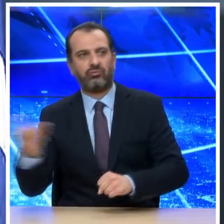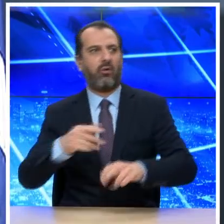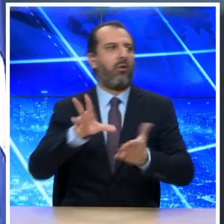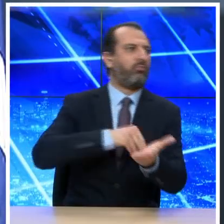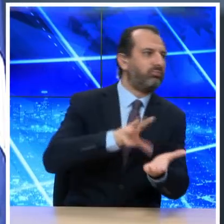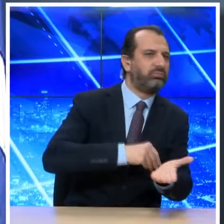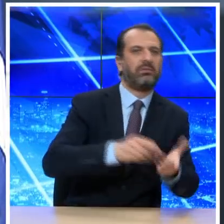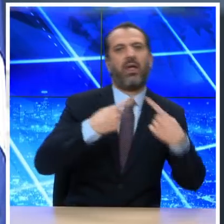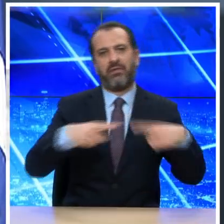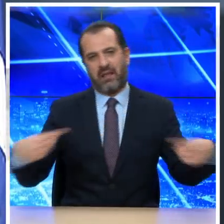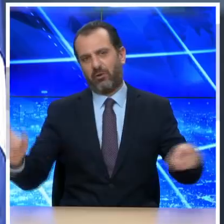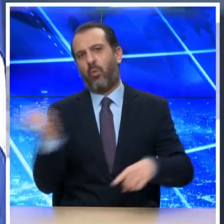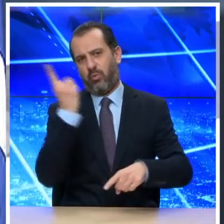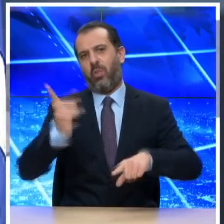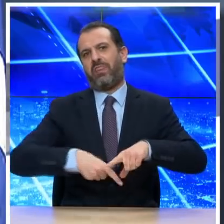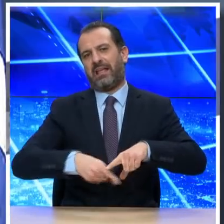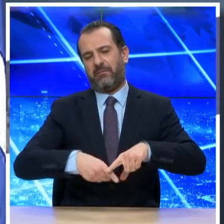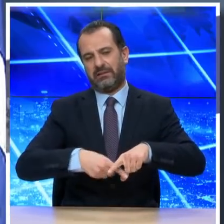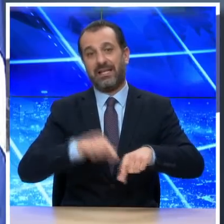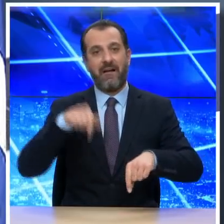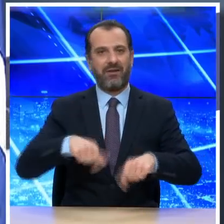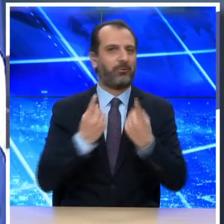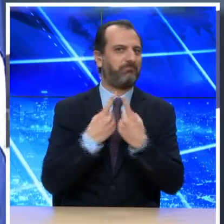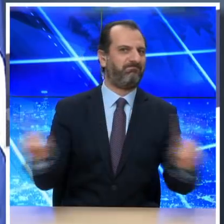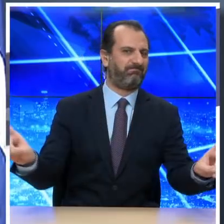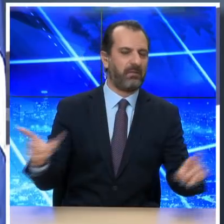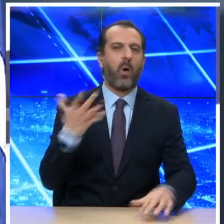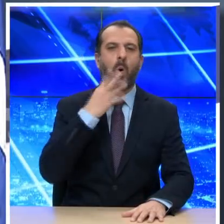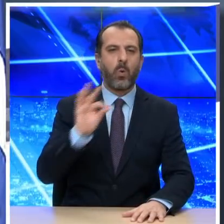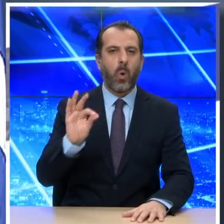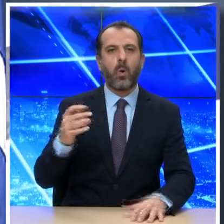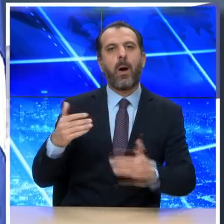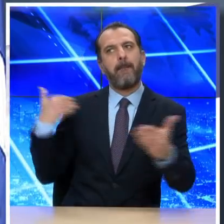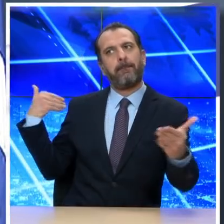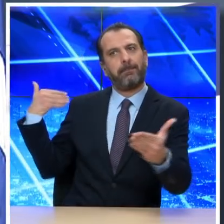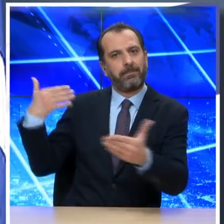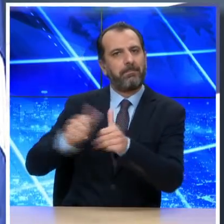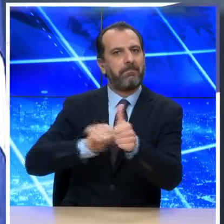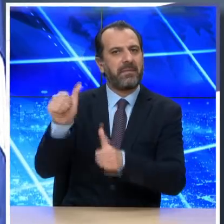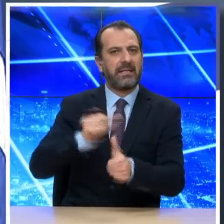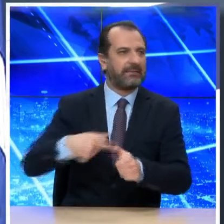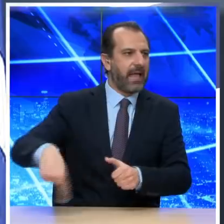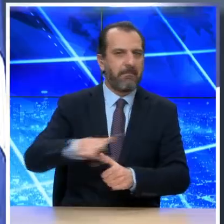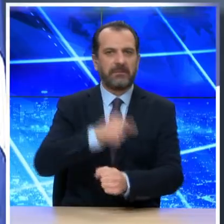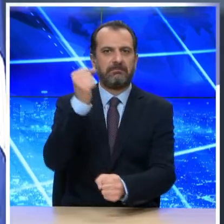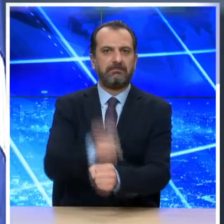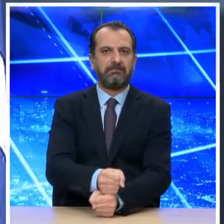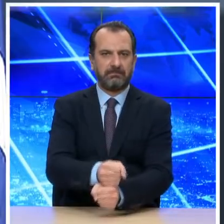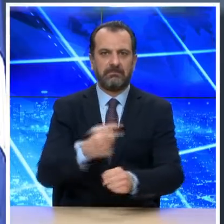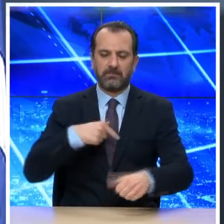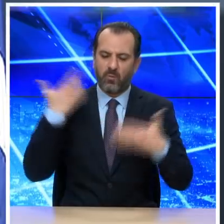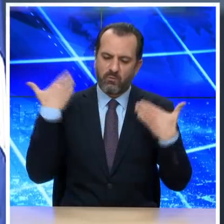διαφορετικός, αλλά και πολύ πιο δύσκολος, γιατί έχετε σε συνέχεια πολλών μηνών κόπωσης λόγω του lockdown.